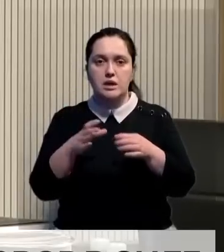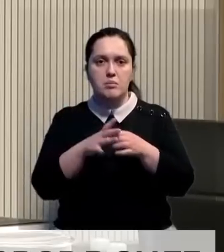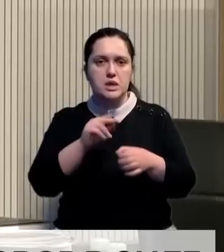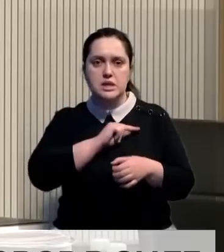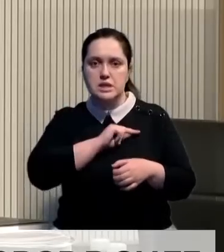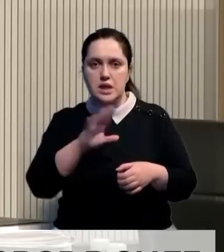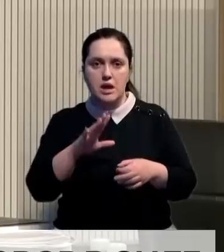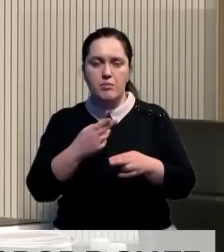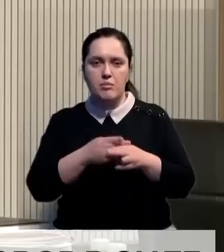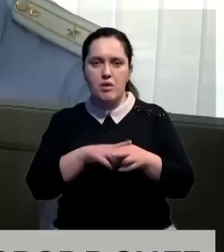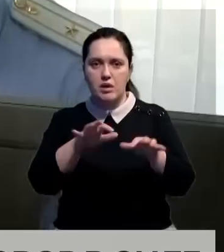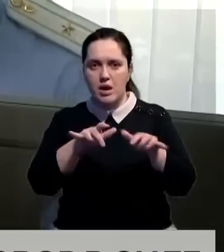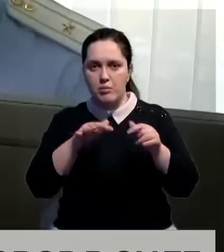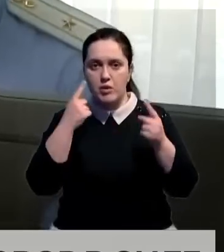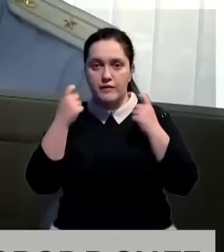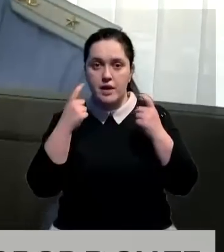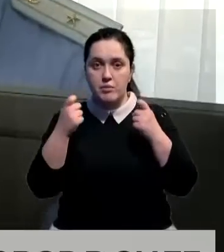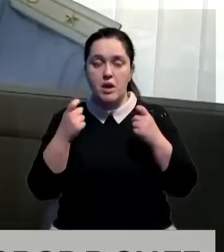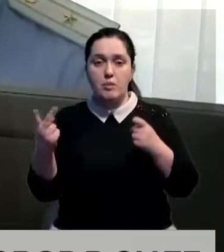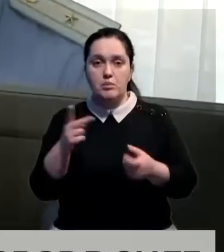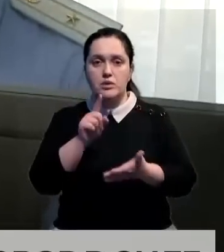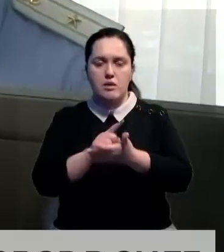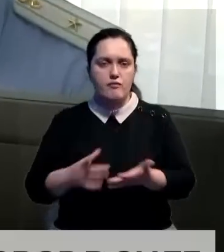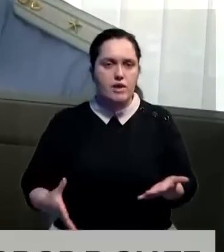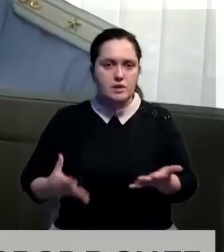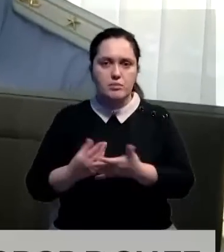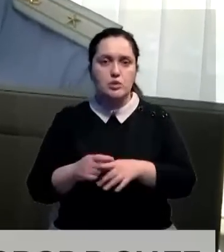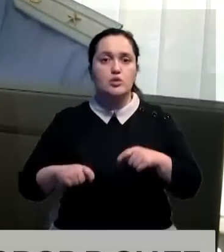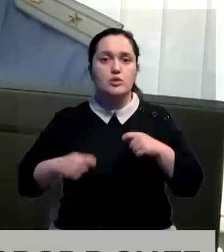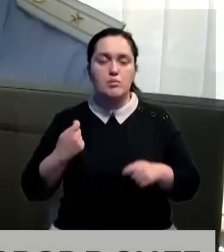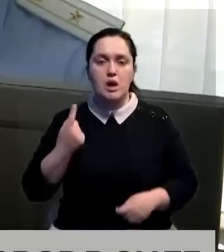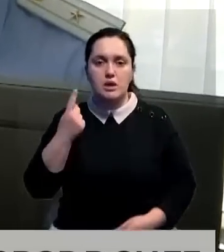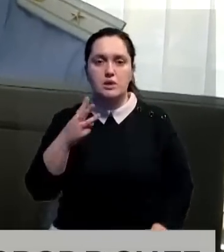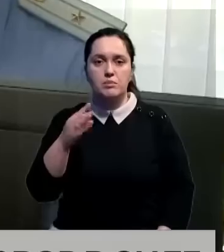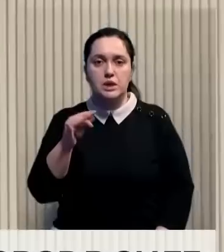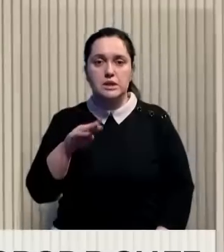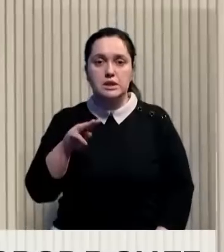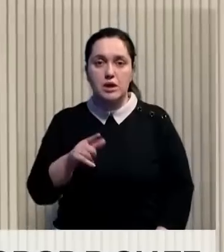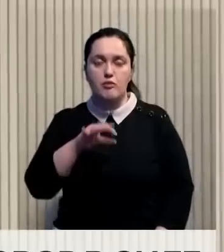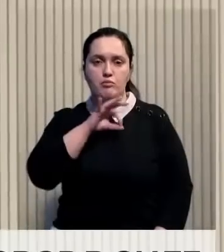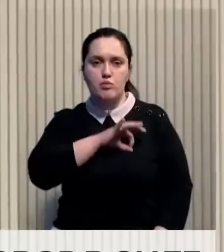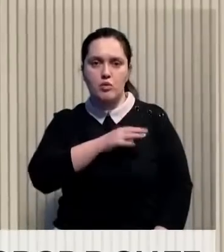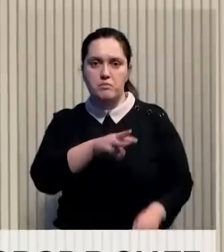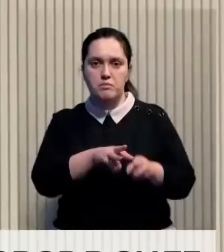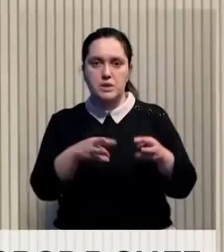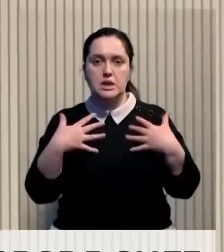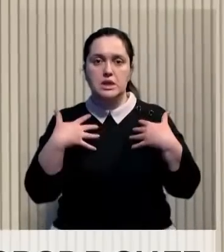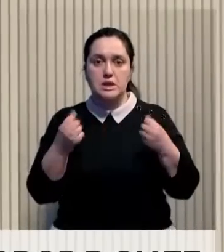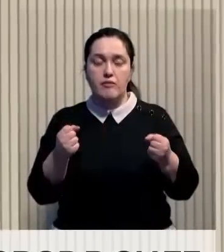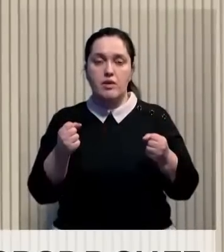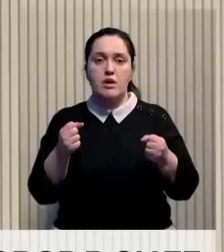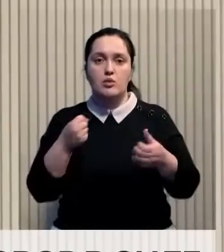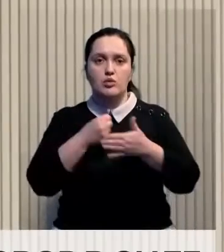платформу информатизации. Тем самым теперь оба должны возместить ущерб, а это более миллиарда тенге в пользу Минздрава.